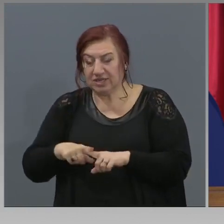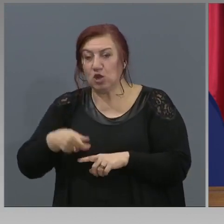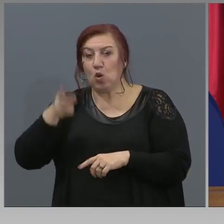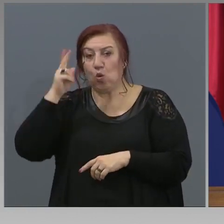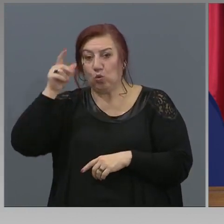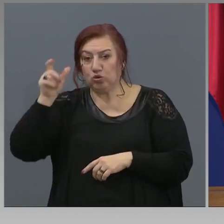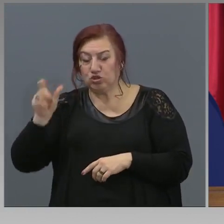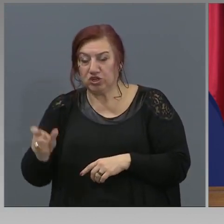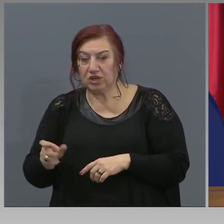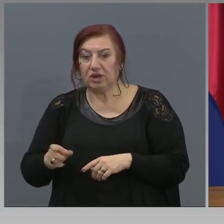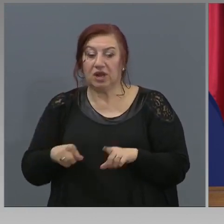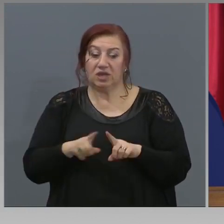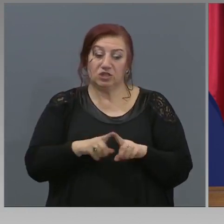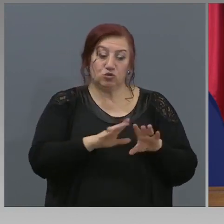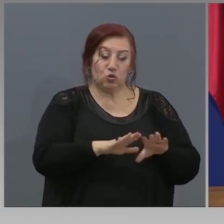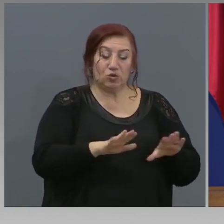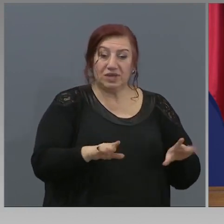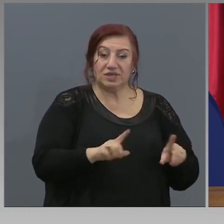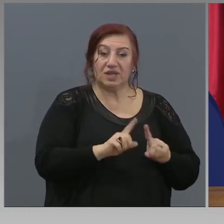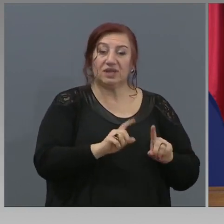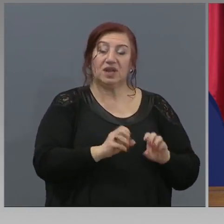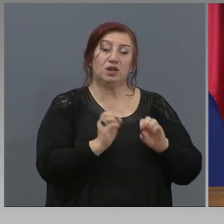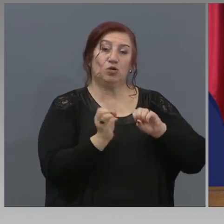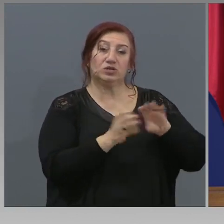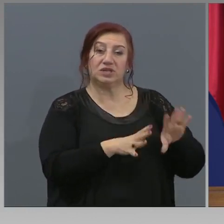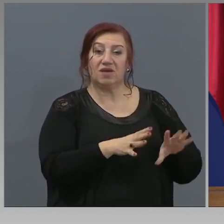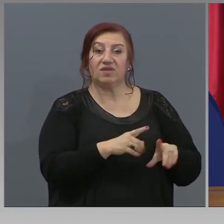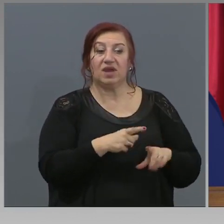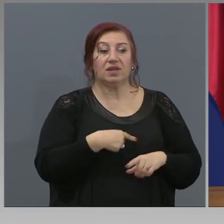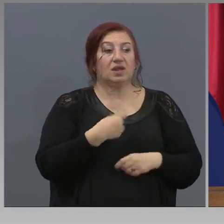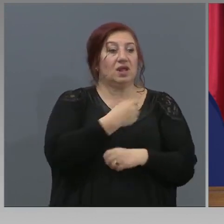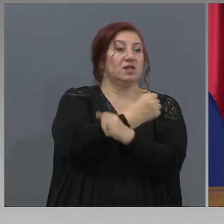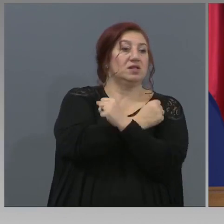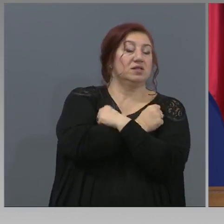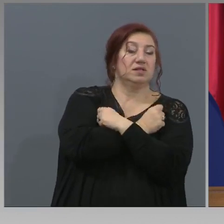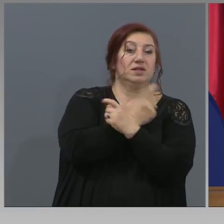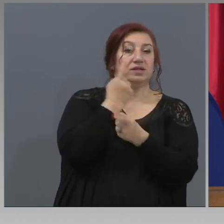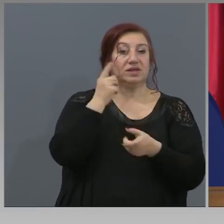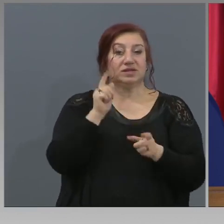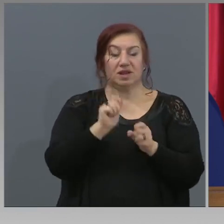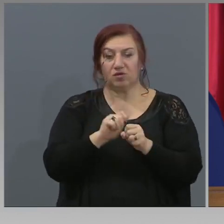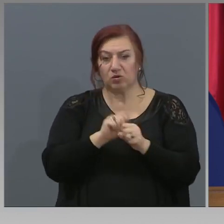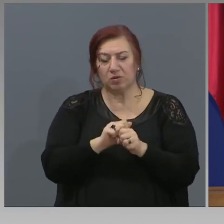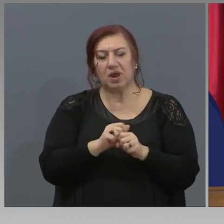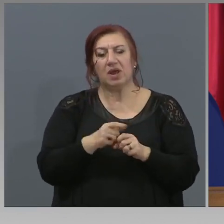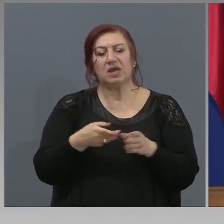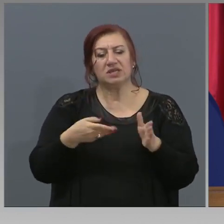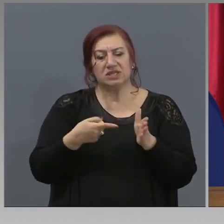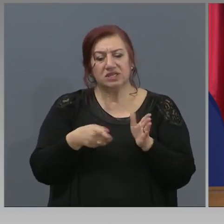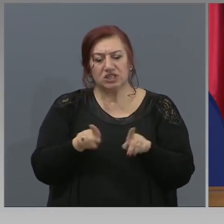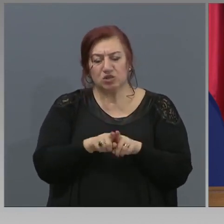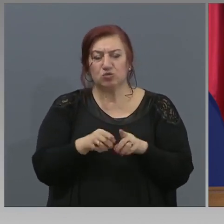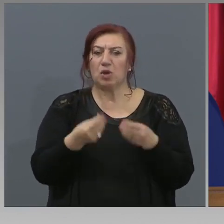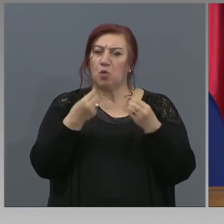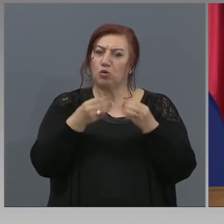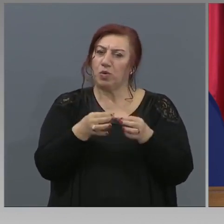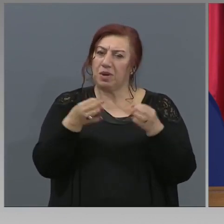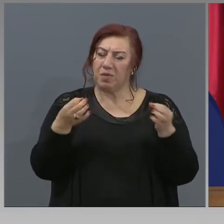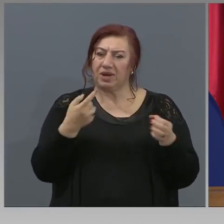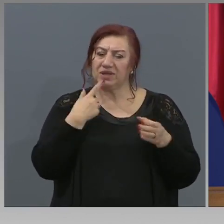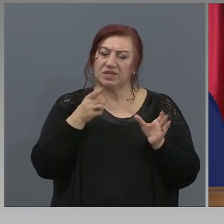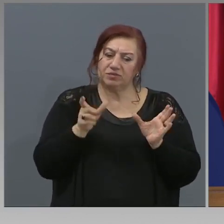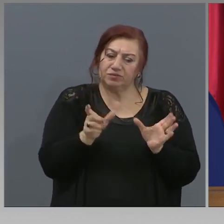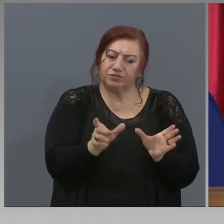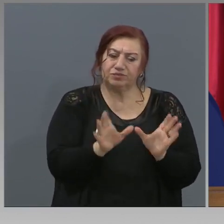страна, от друга страна, пък децата да не остават съвсем без занимания. Ако искате и заради по-добрите мерки за карантина, защото това, което